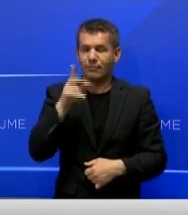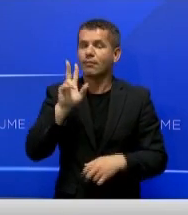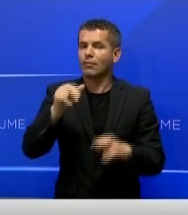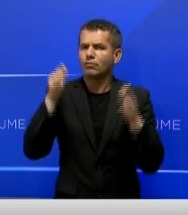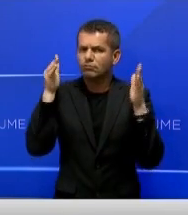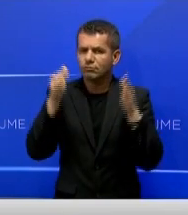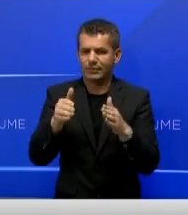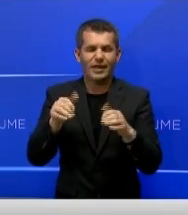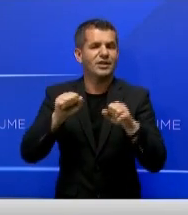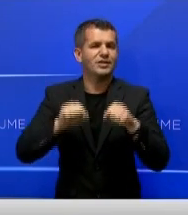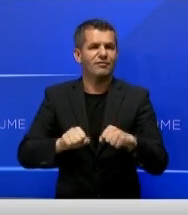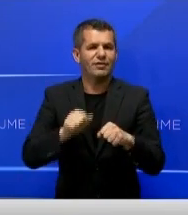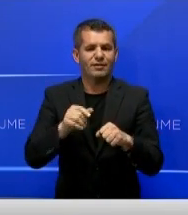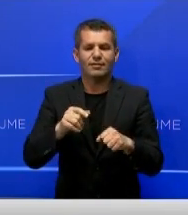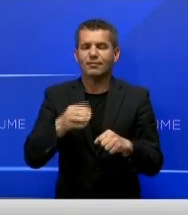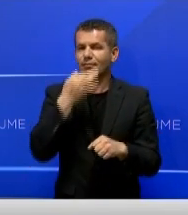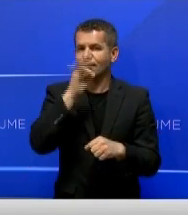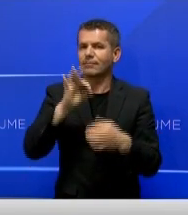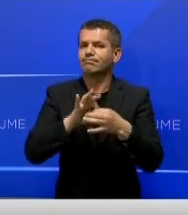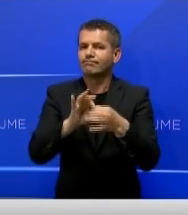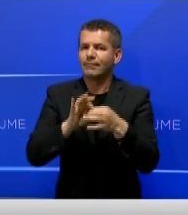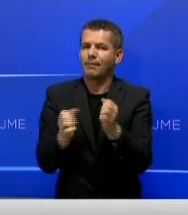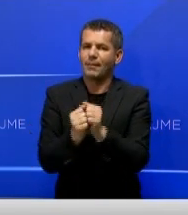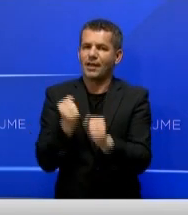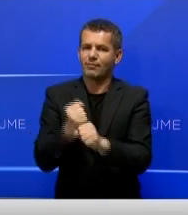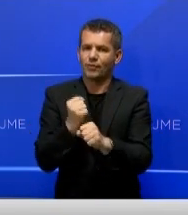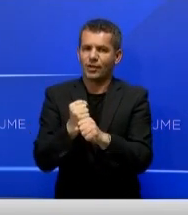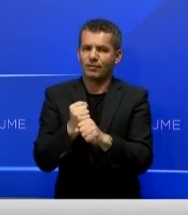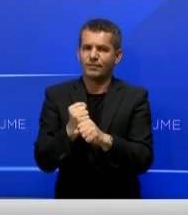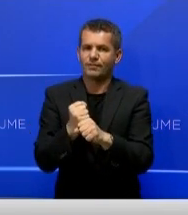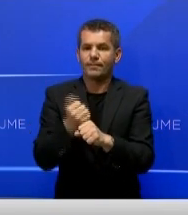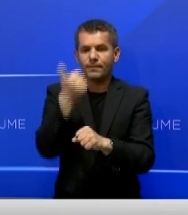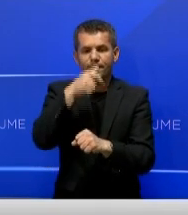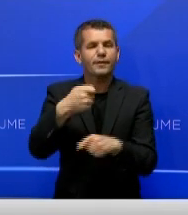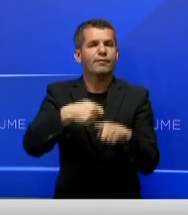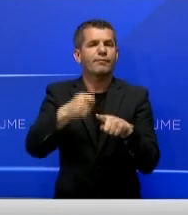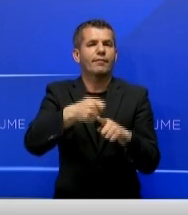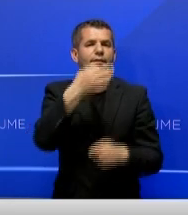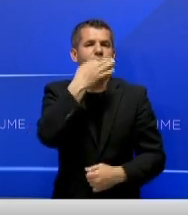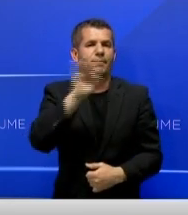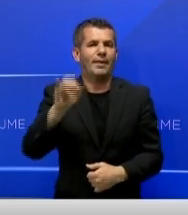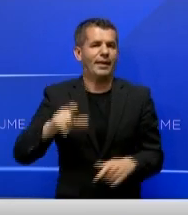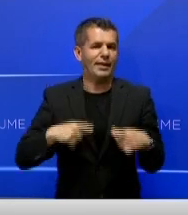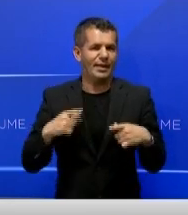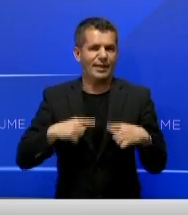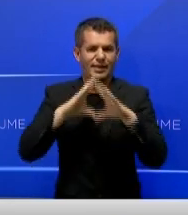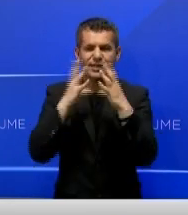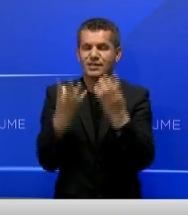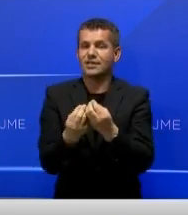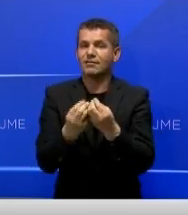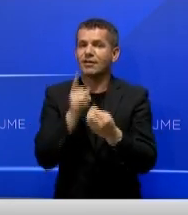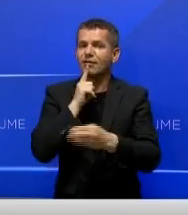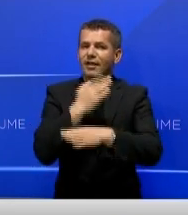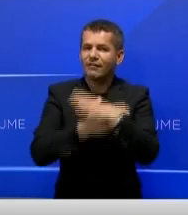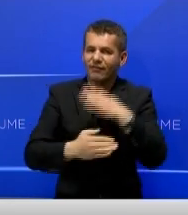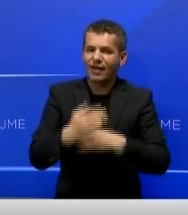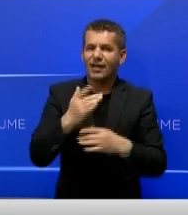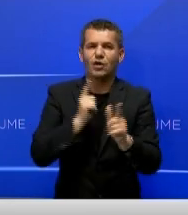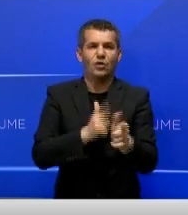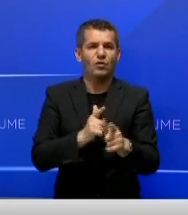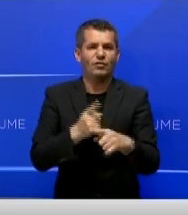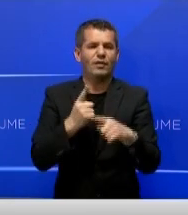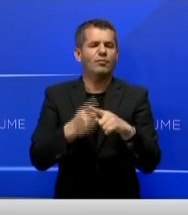qeveris për sëllimin e bashkëpunimit me shoqatat të dalë nga lufta me qëllim për mirësimin e mirëqenjës së veteranve dhe invalidve të luftës